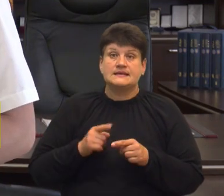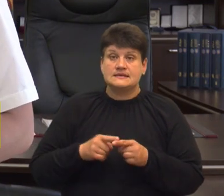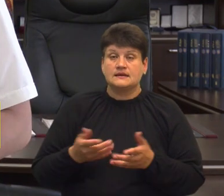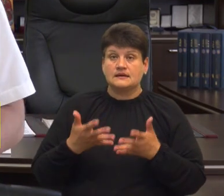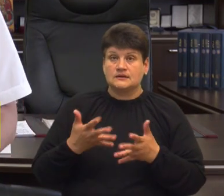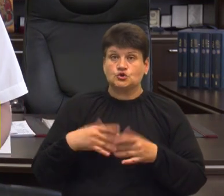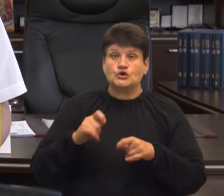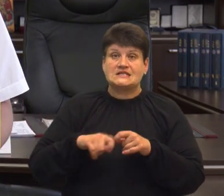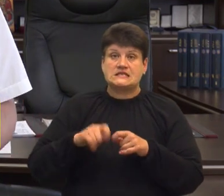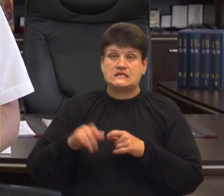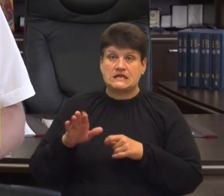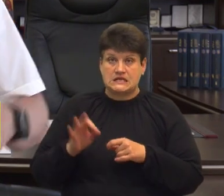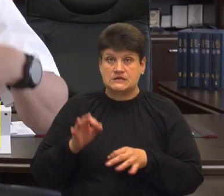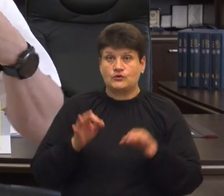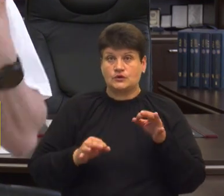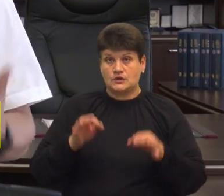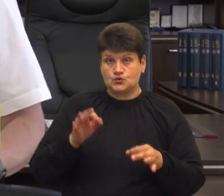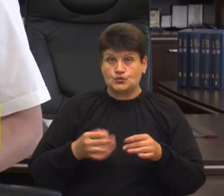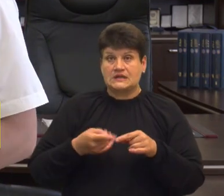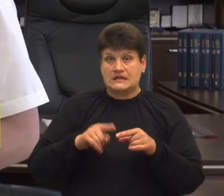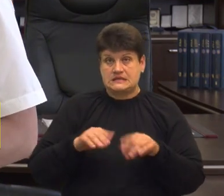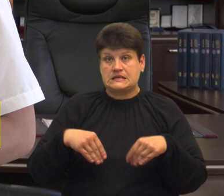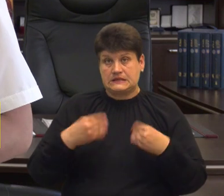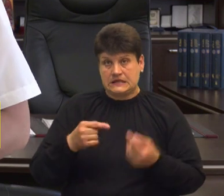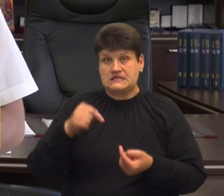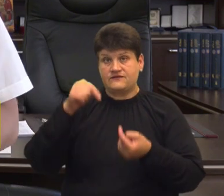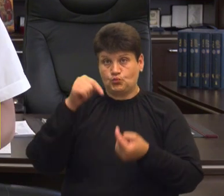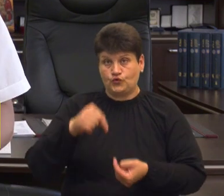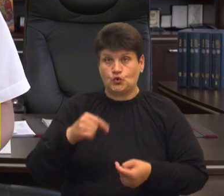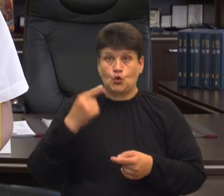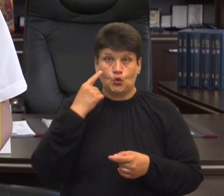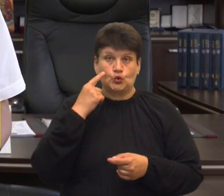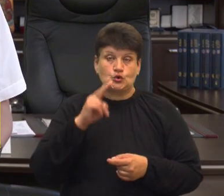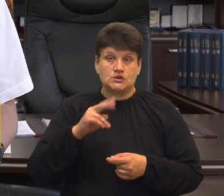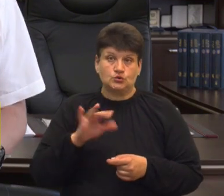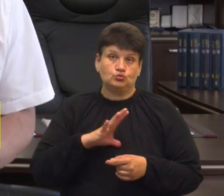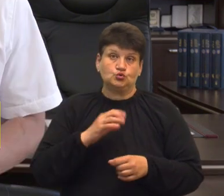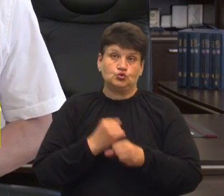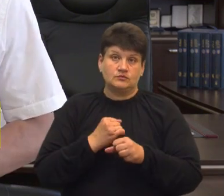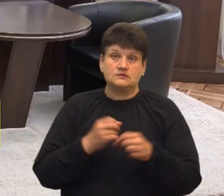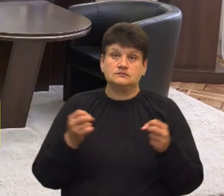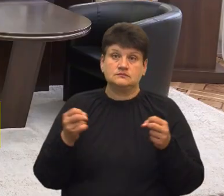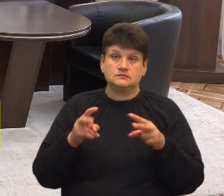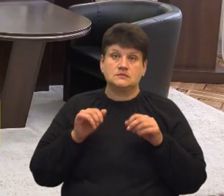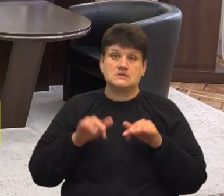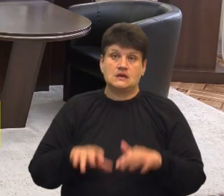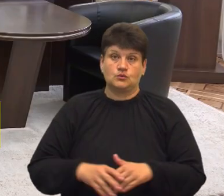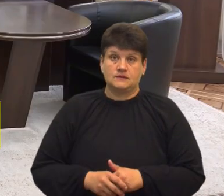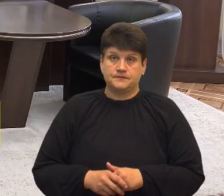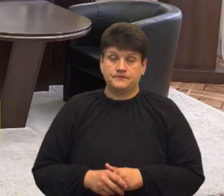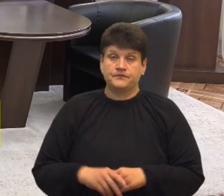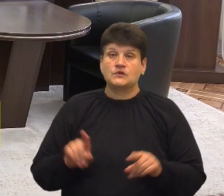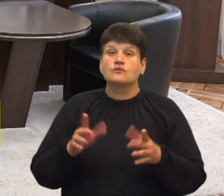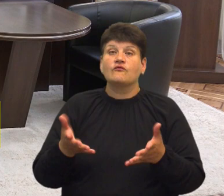сподівається і суд на це дасть відповідну оцінку і будуть вжитті відповідно всі заходи. Аби з